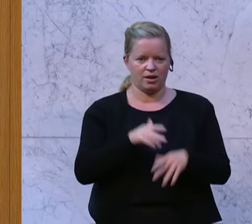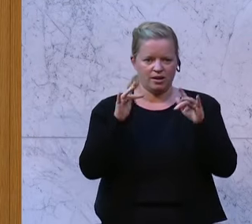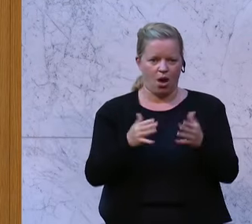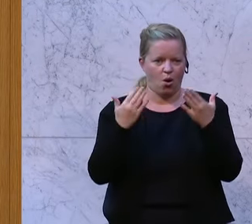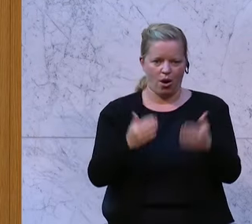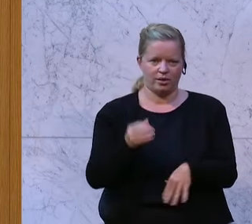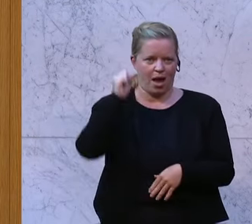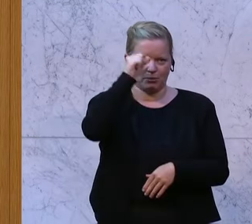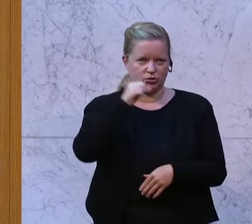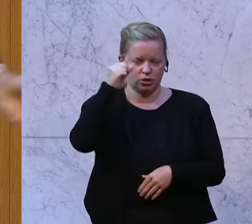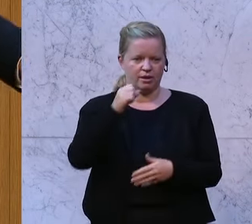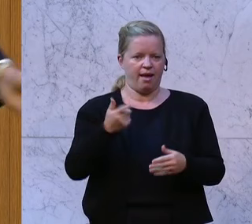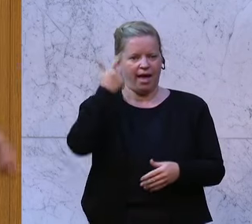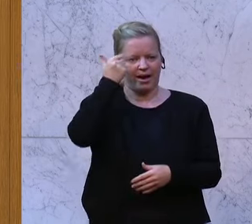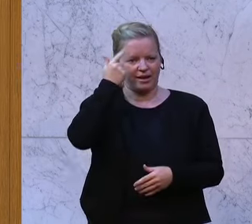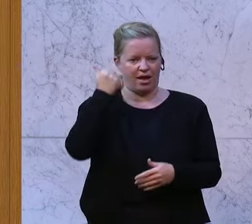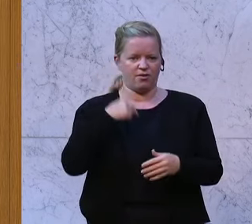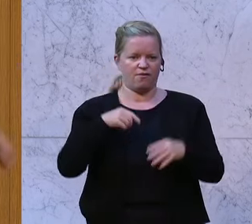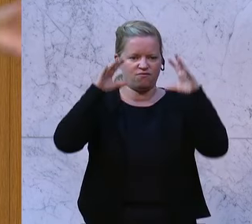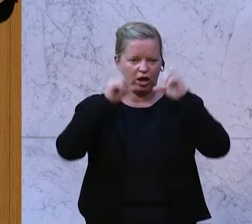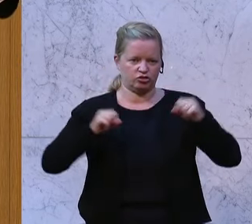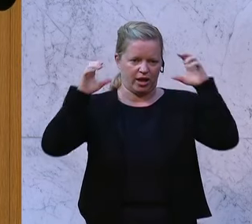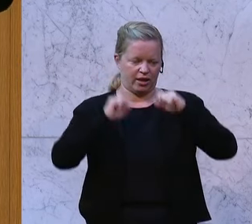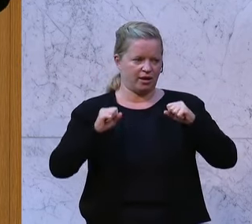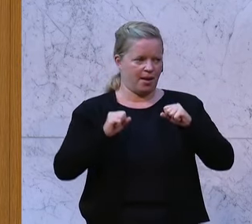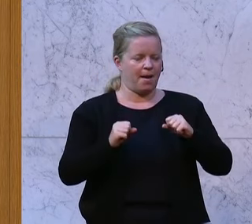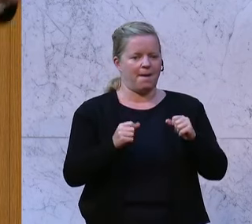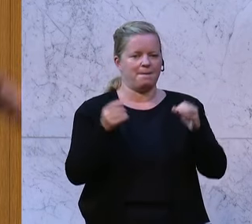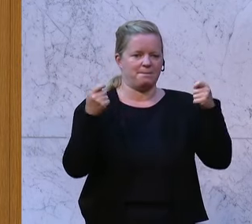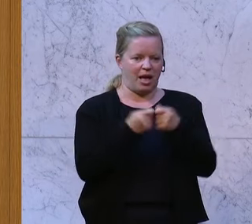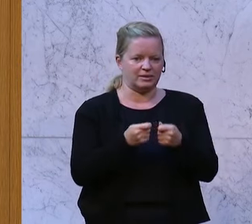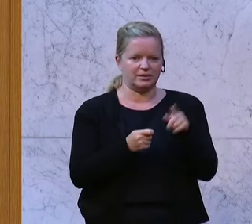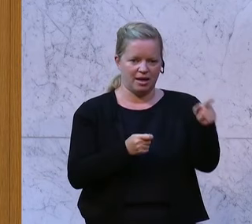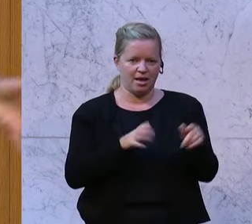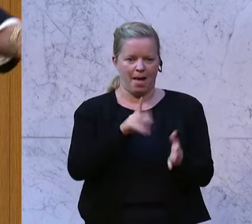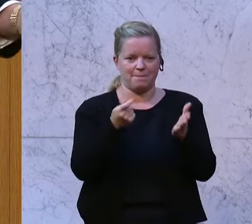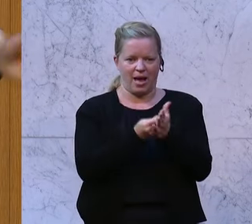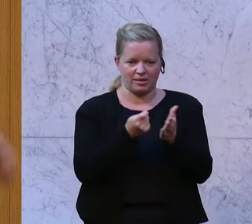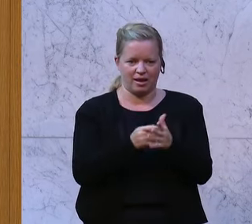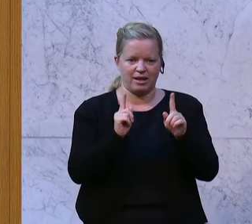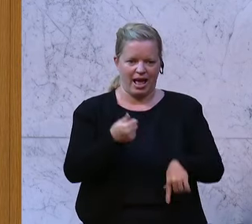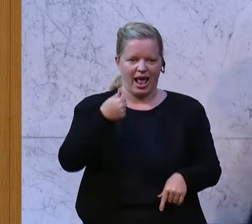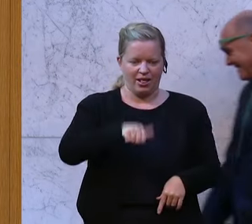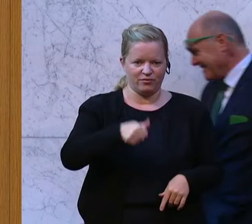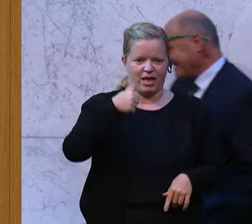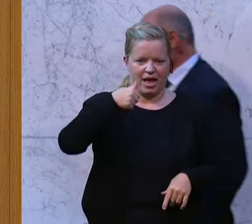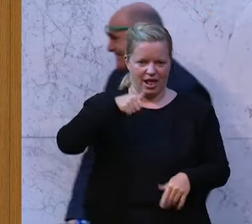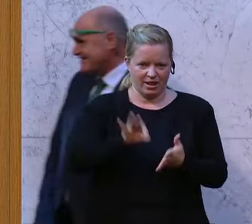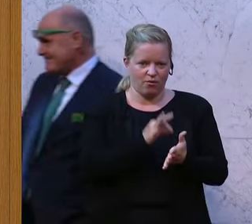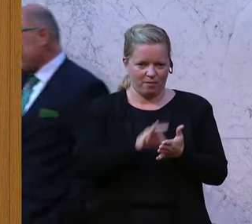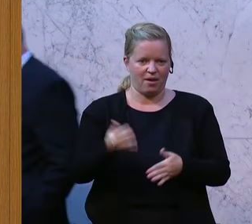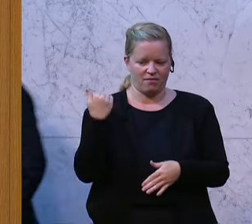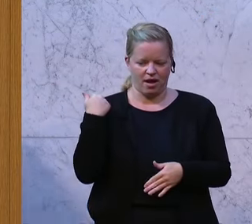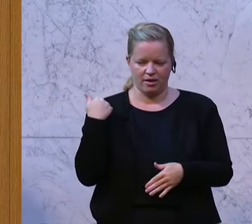absurd waren, dass Sie schon eher an den Fasching erinnert haben. Da passt es auch, dass Sie Ihren Parteitag auch an den 11.11. gelegt haben, gleich zu Faschingsbeginn. Und übertroffen